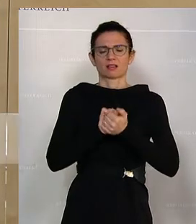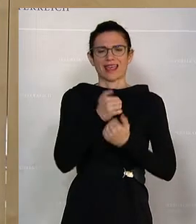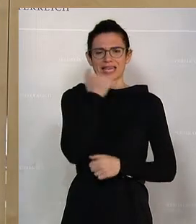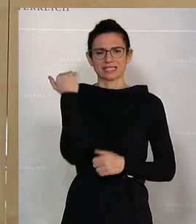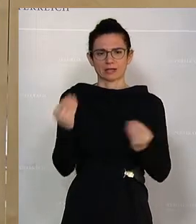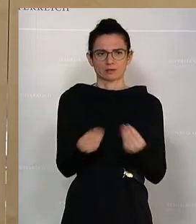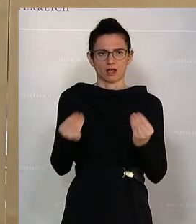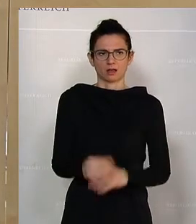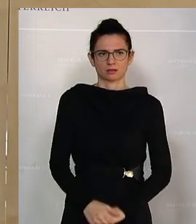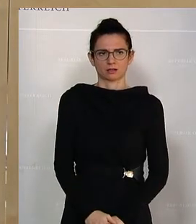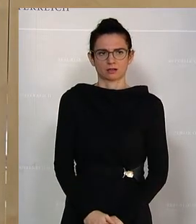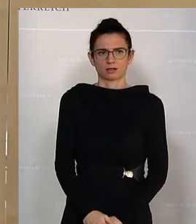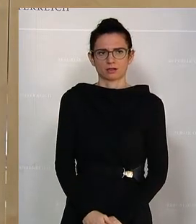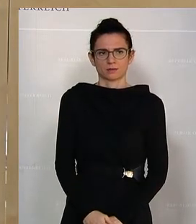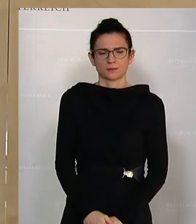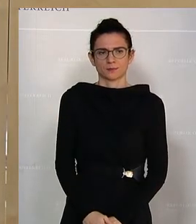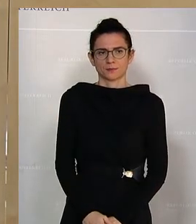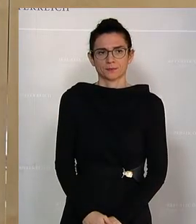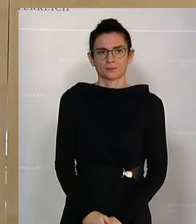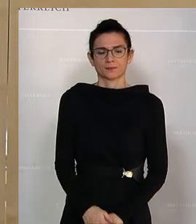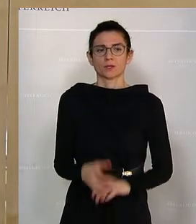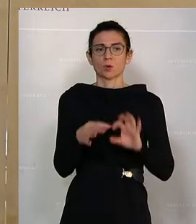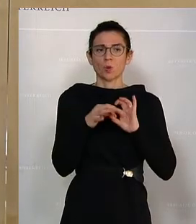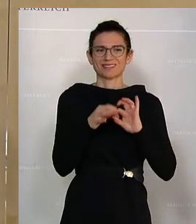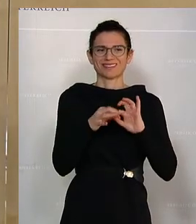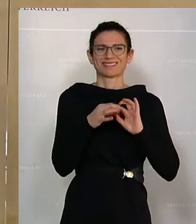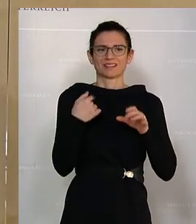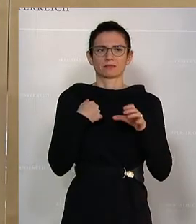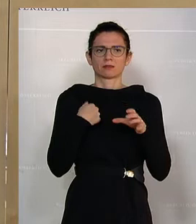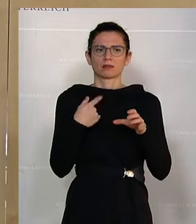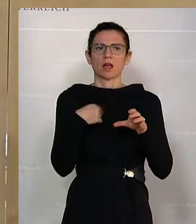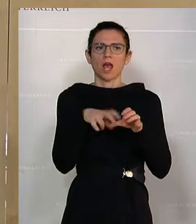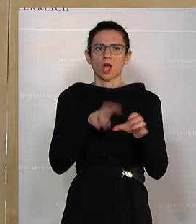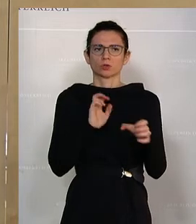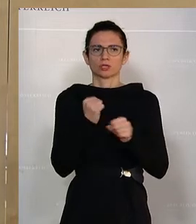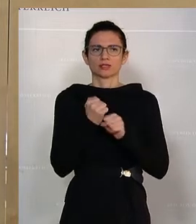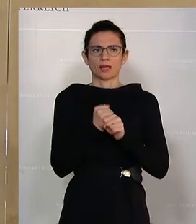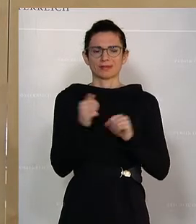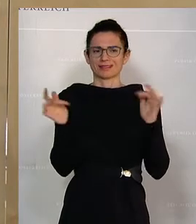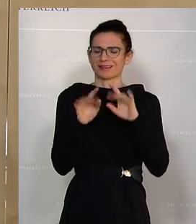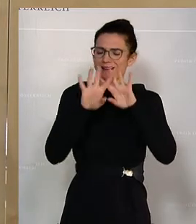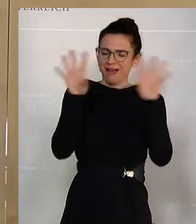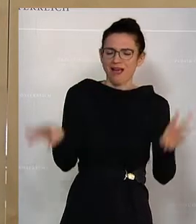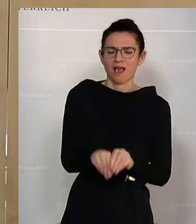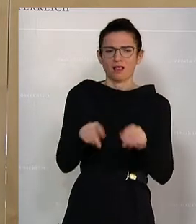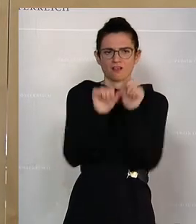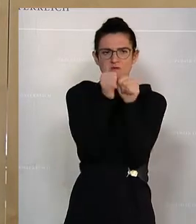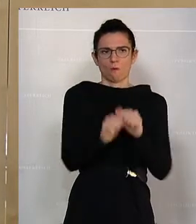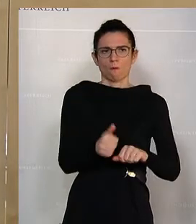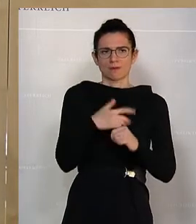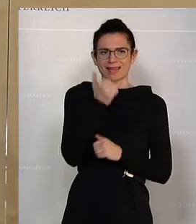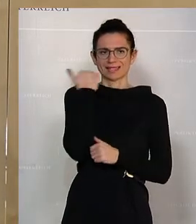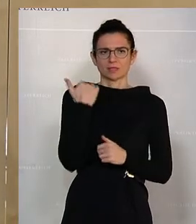Sicht von diesen Expertinnen. Koordinierte Ausstiegsarbeit richtet sich gegen alle Formen des Extremismus.